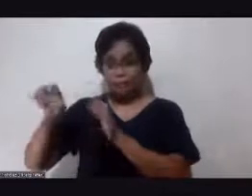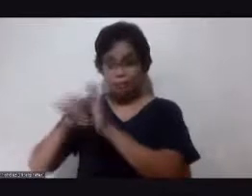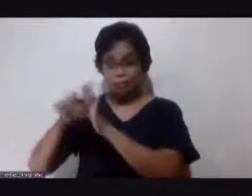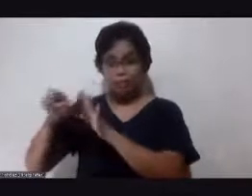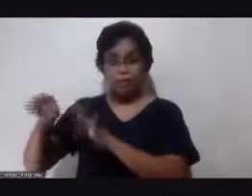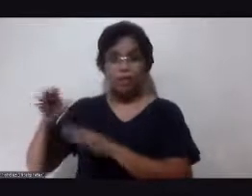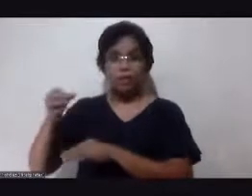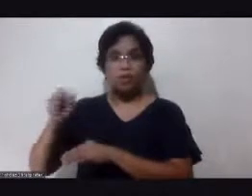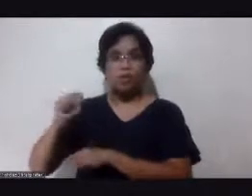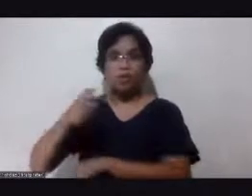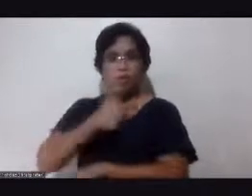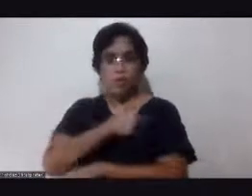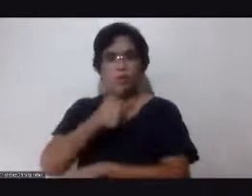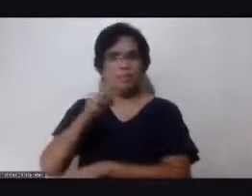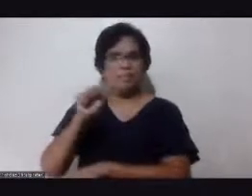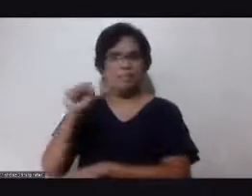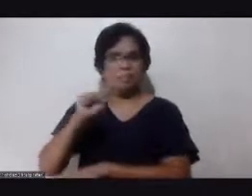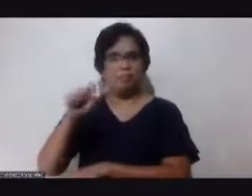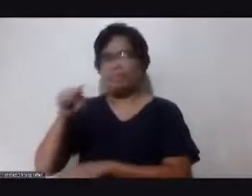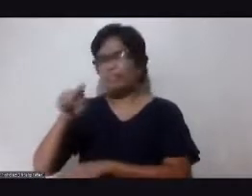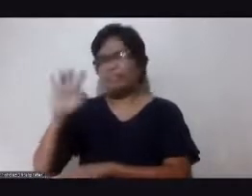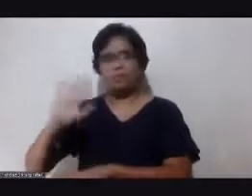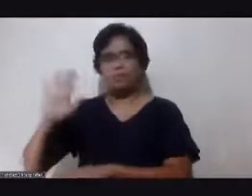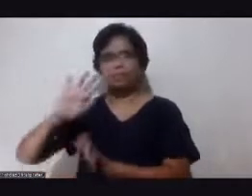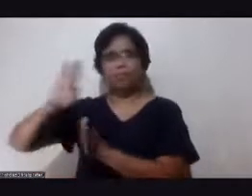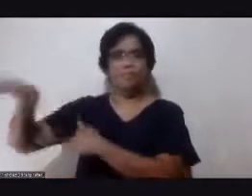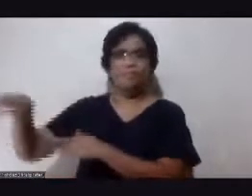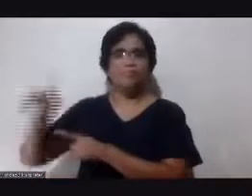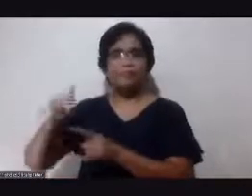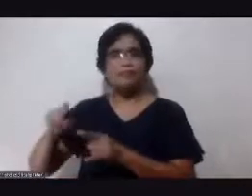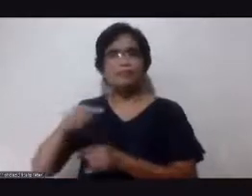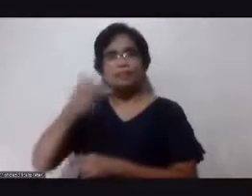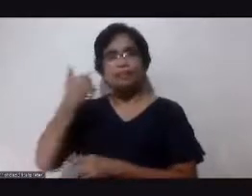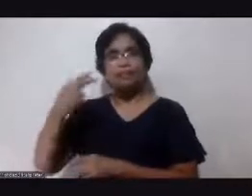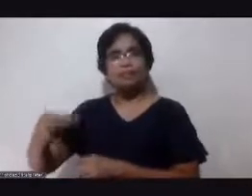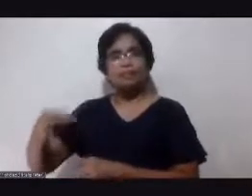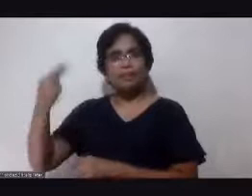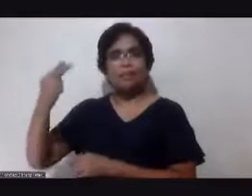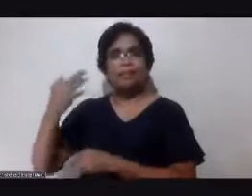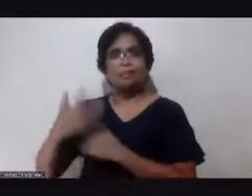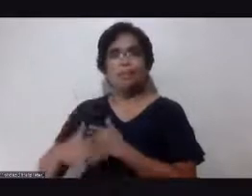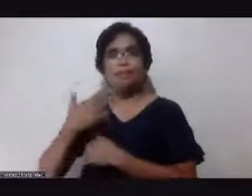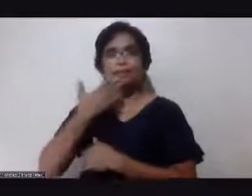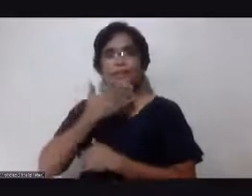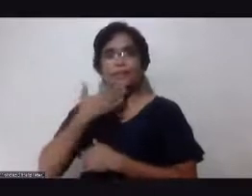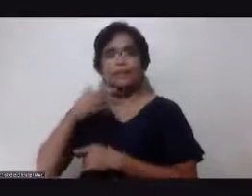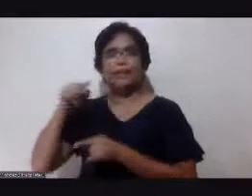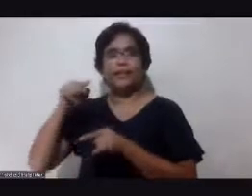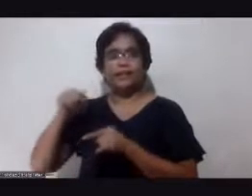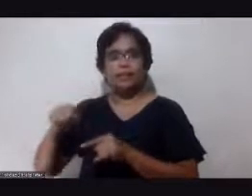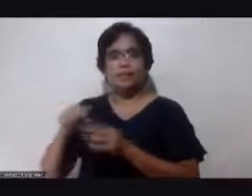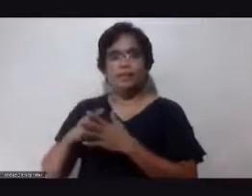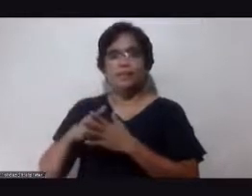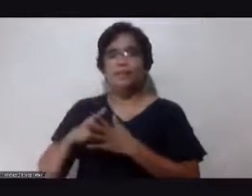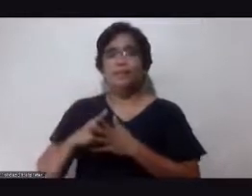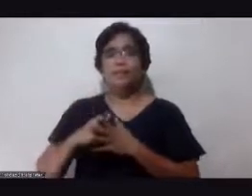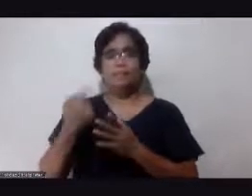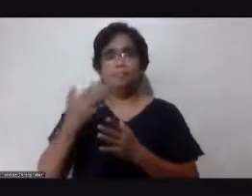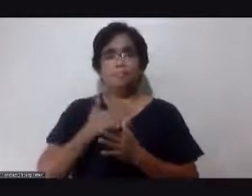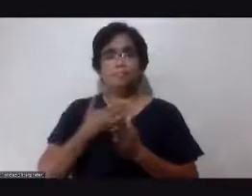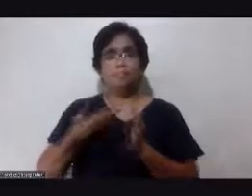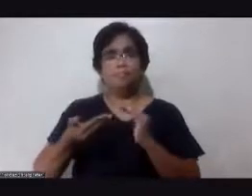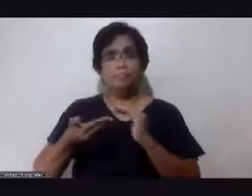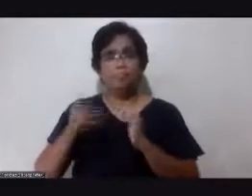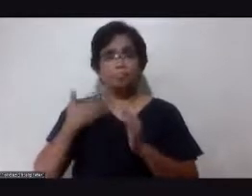nakakapagpataas ang blood sugar. Yeah. Yeah. Ang God-given natural products nyo po ang aking katuwang sa aking kalusugan na